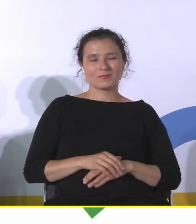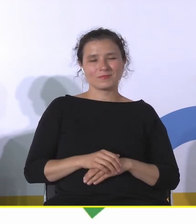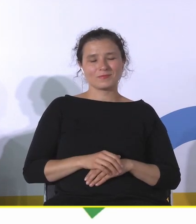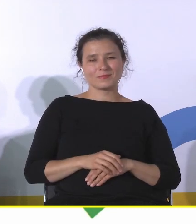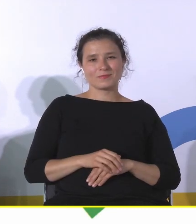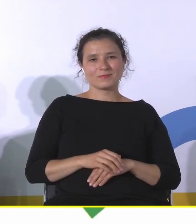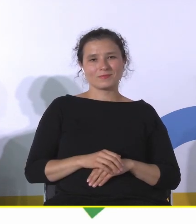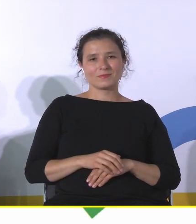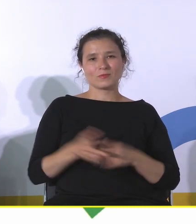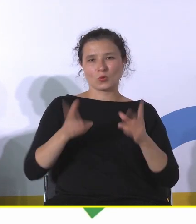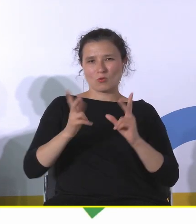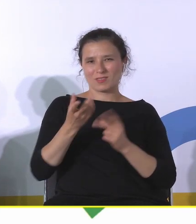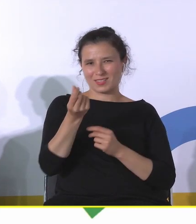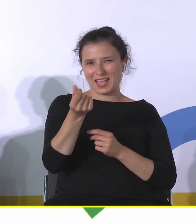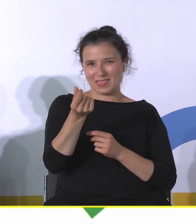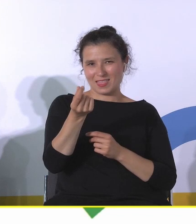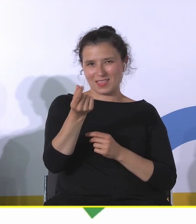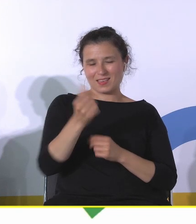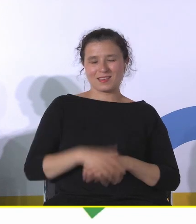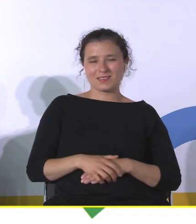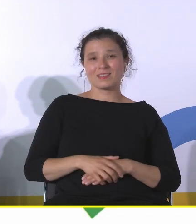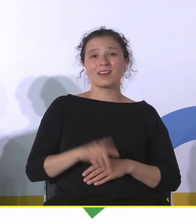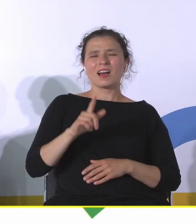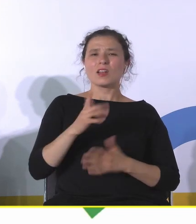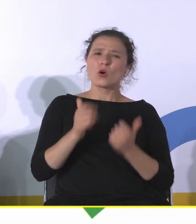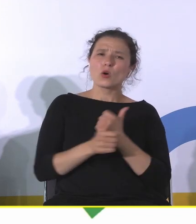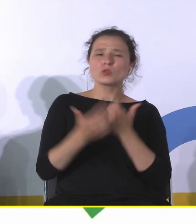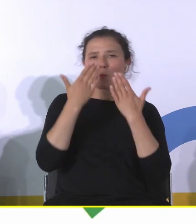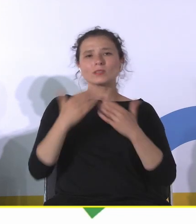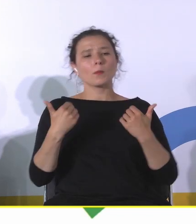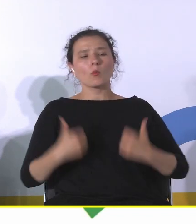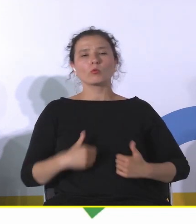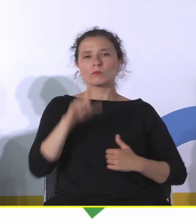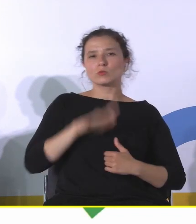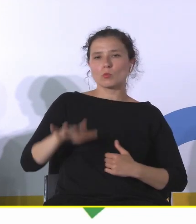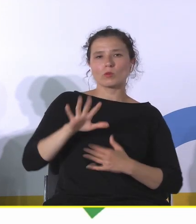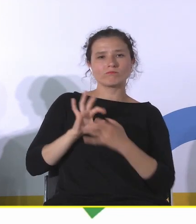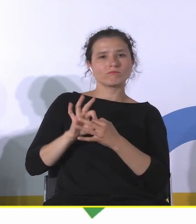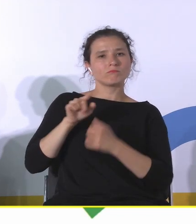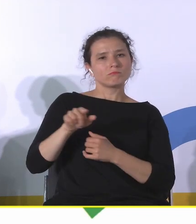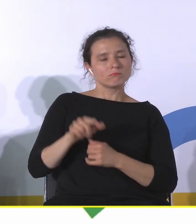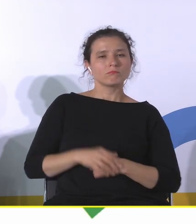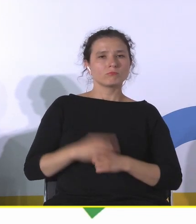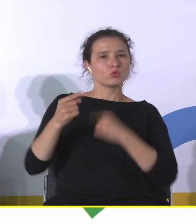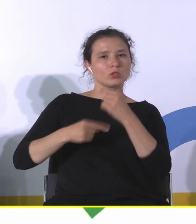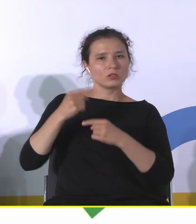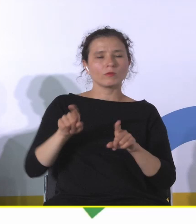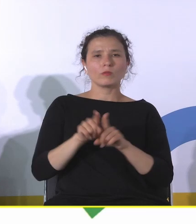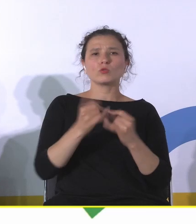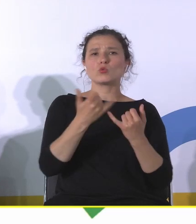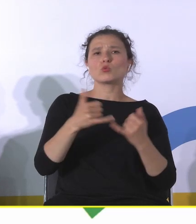konkretnej kwoty, jaką się daje, ale bardziej pokazanie postaw społecznych wobec i szerokiej gamy wartości, jakie mogą być łączone czy